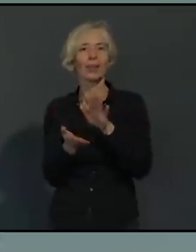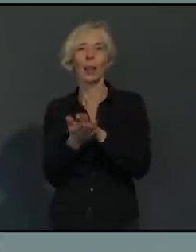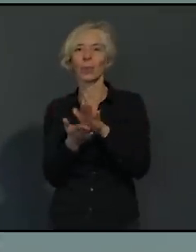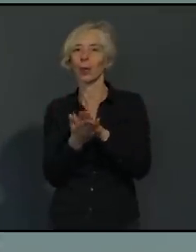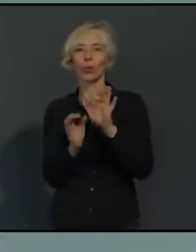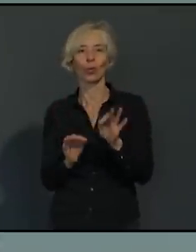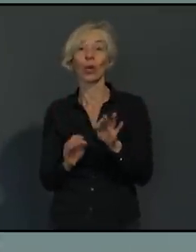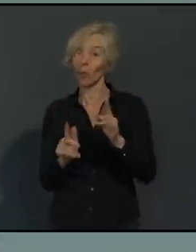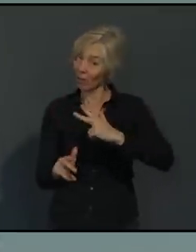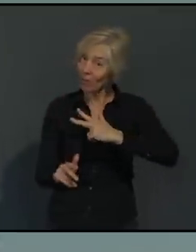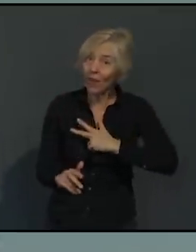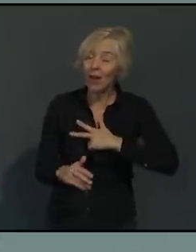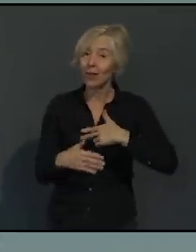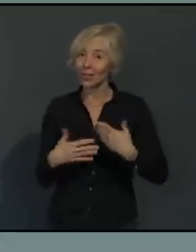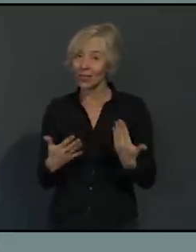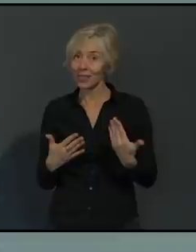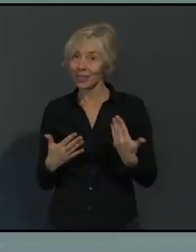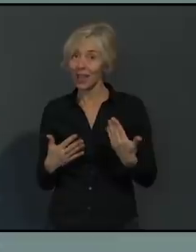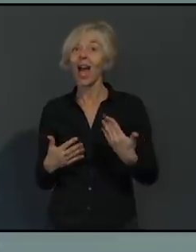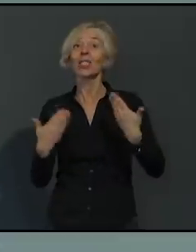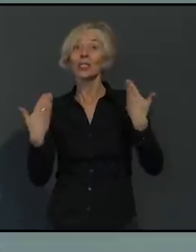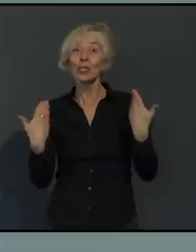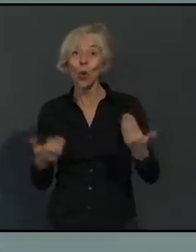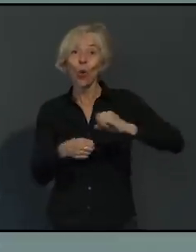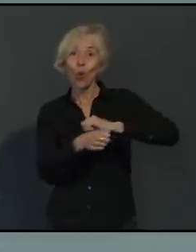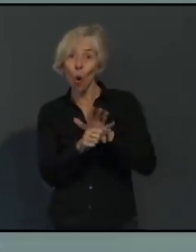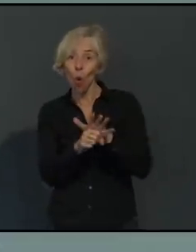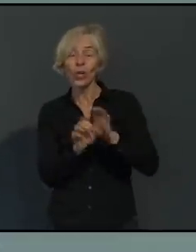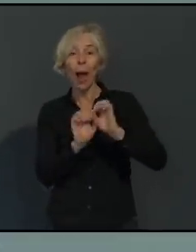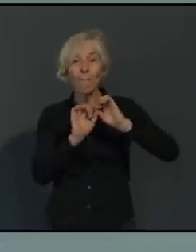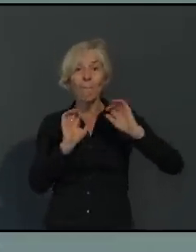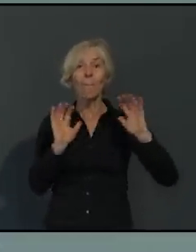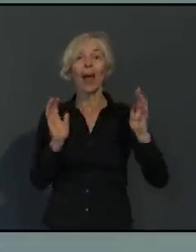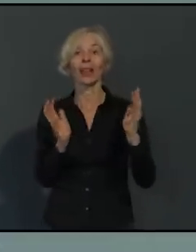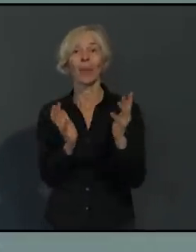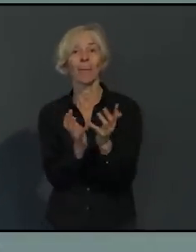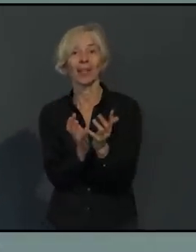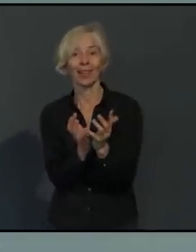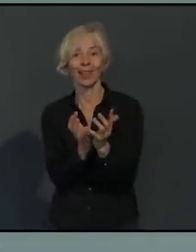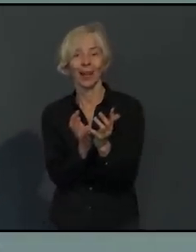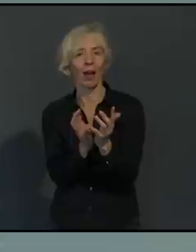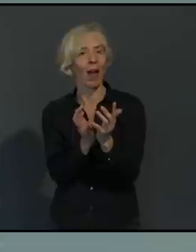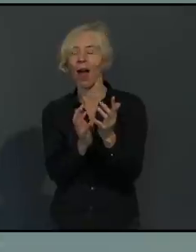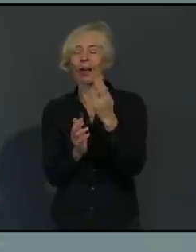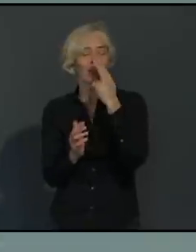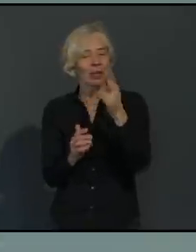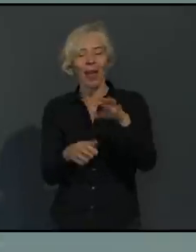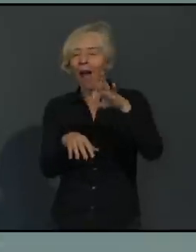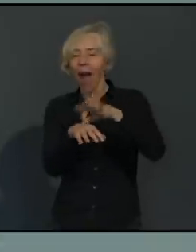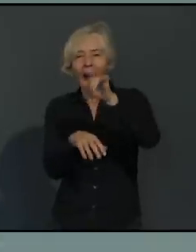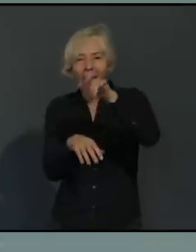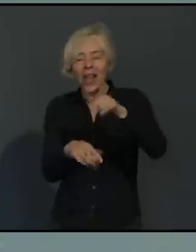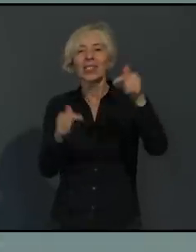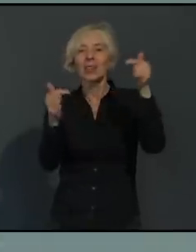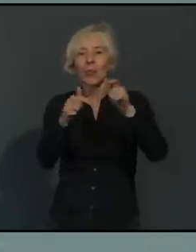Universitätsklinikum und vor allem seine Belegschaft an die Grenzen. Das sieht man von außen nicht unbedingt. Und